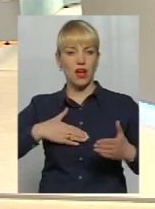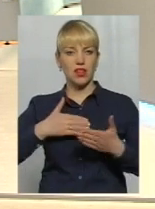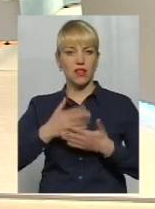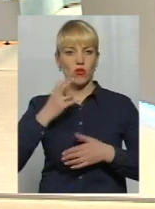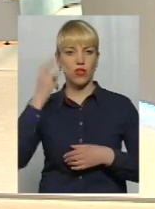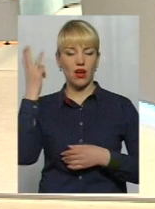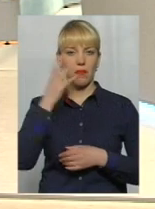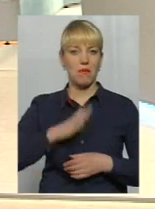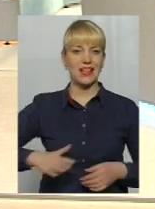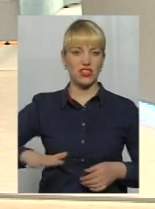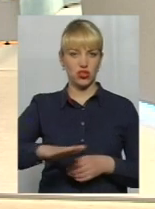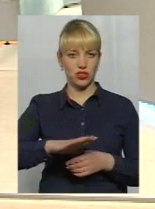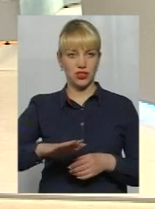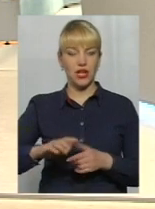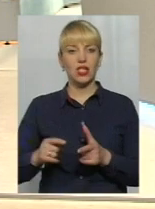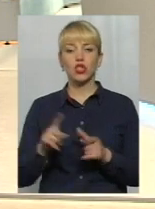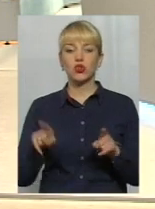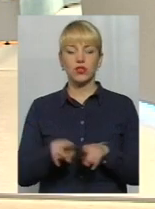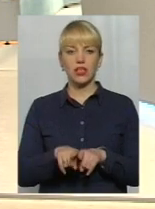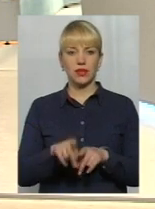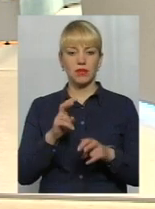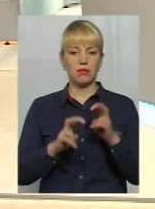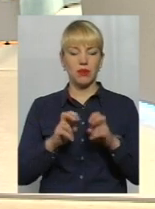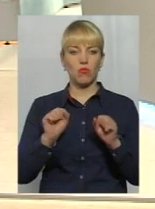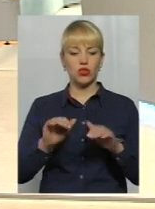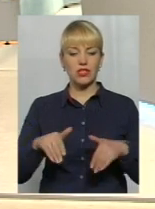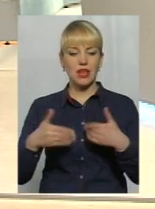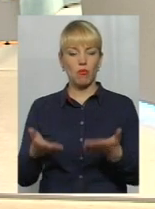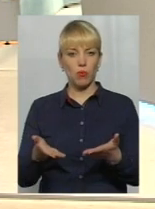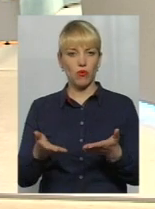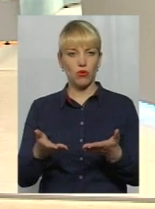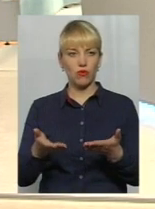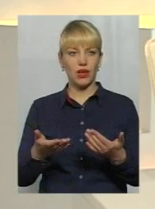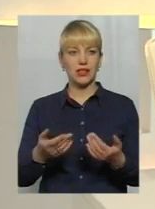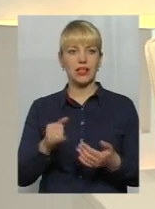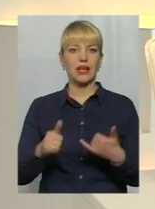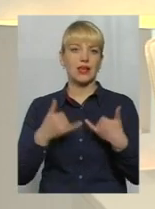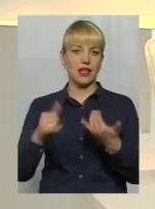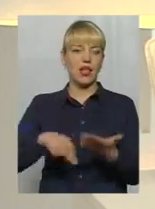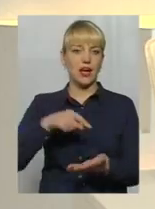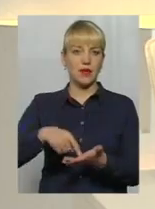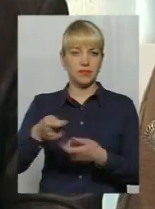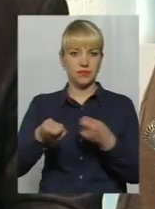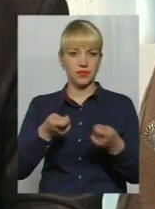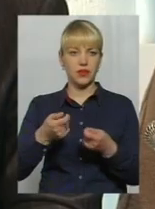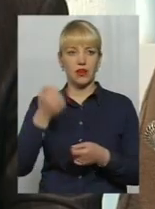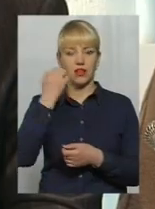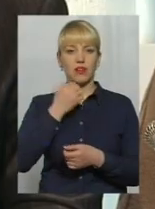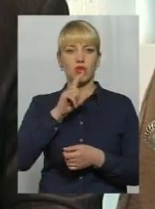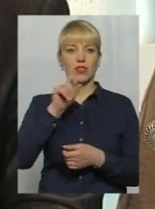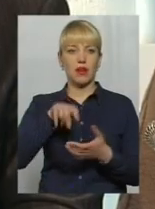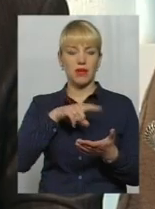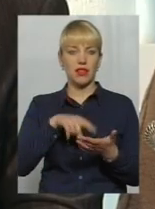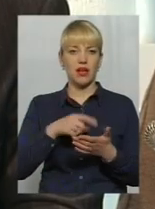у Хмельницькому? І що таким підприємством може запрацювати власне муніципалітет? Дякую за запитання. Дійсно,